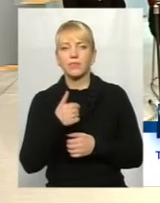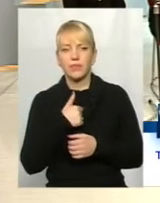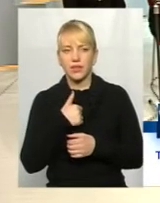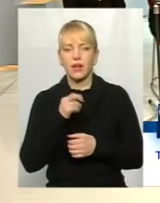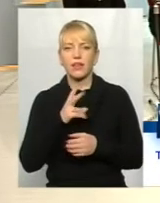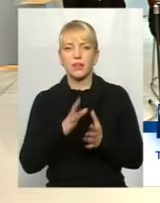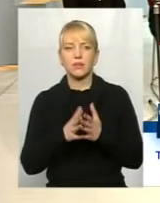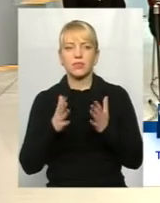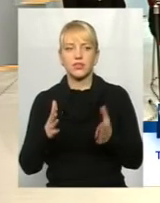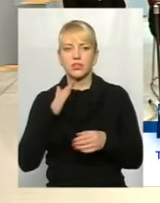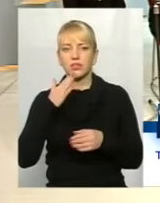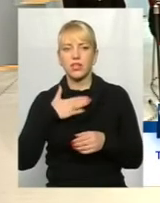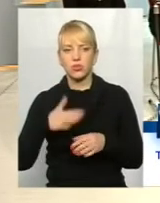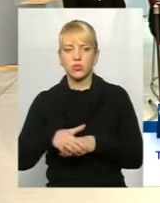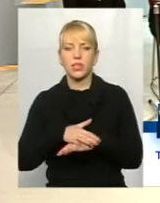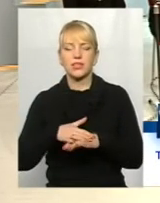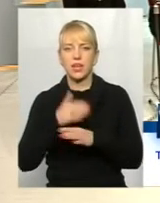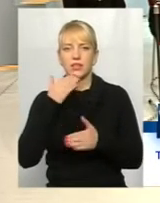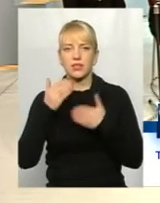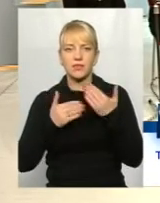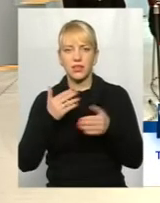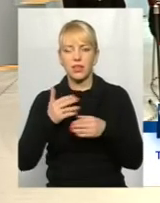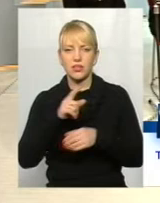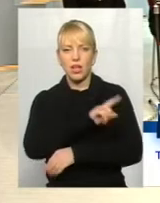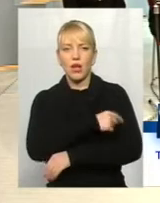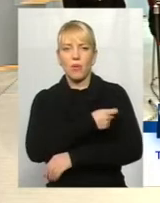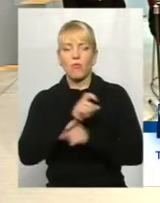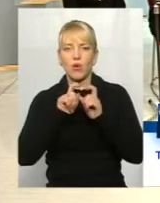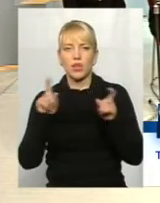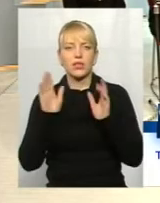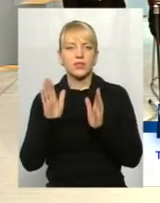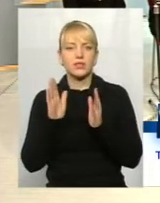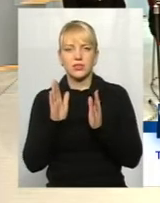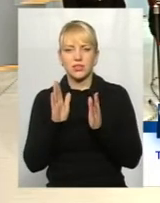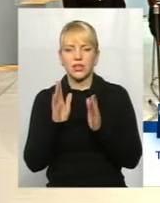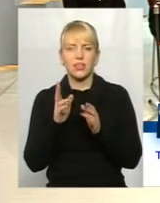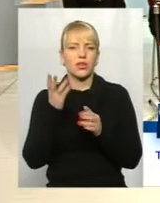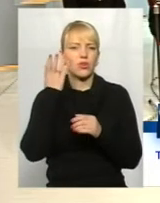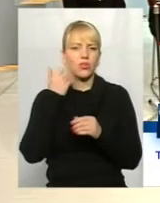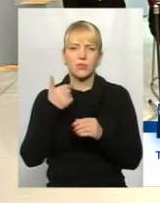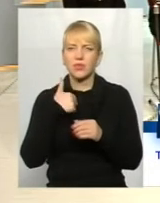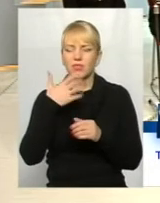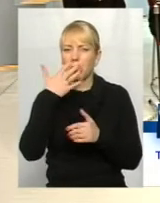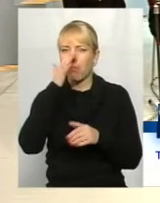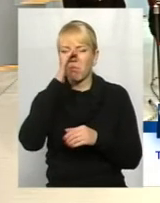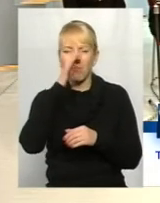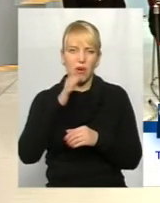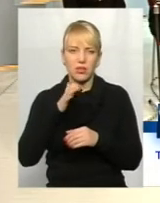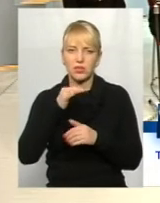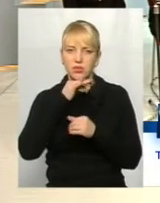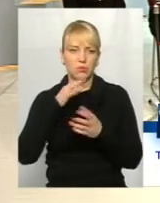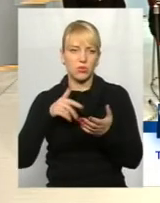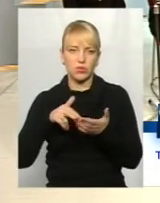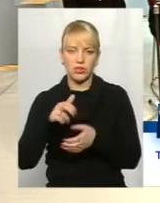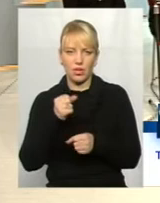як і більшість нашого населення, звертаюся в поліклініку лише в крайньому випадку, коли вже так прижало, що вже не можу йти на